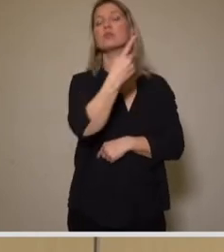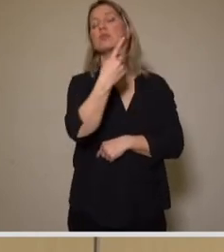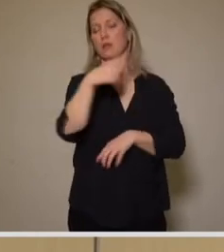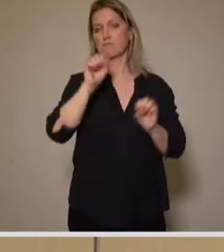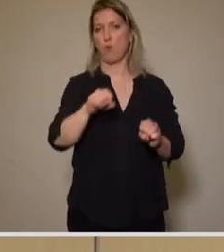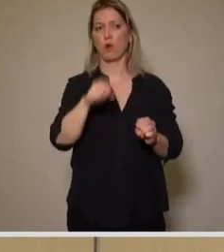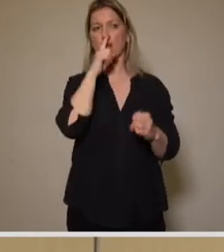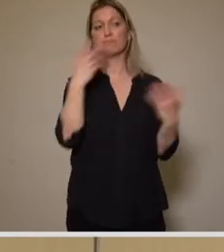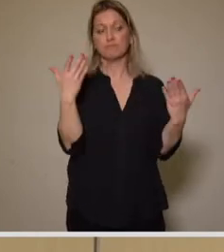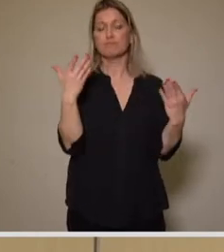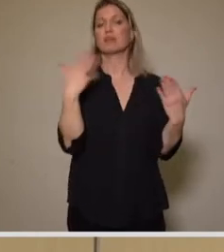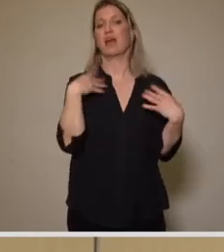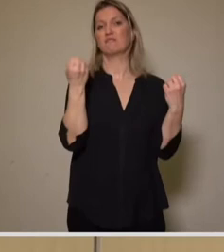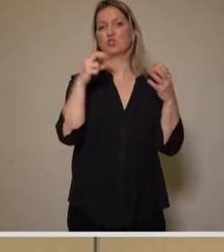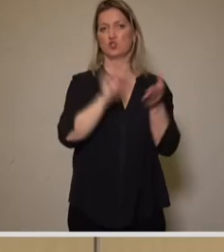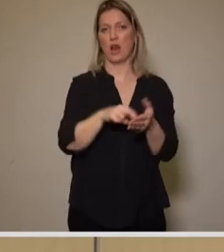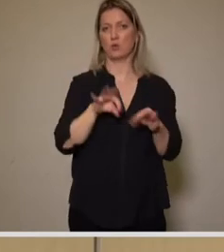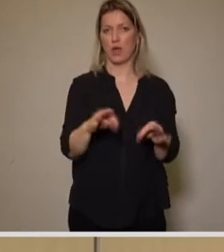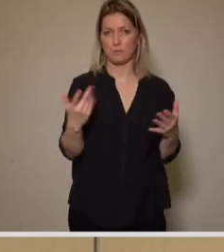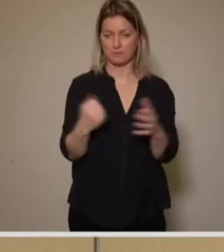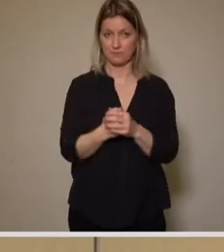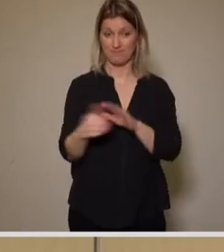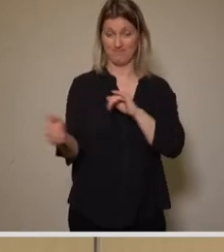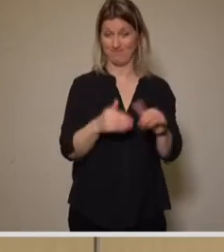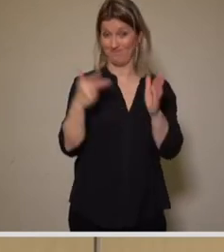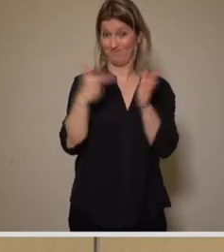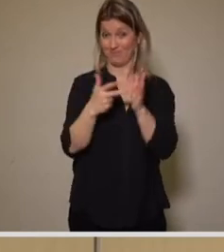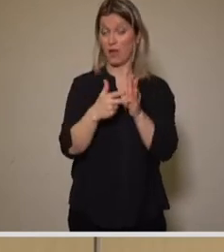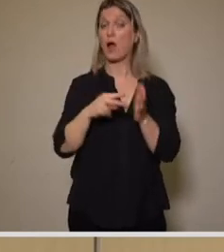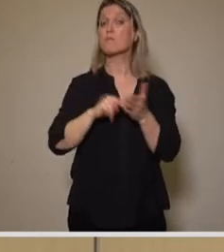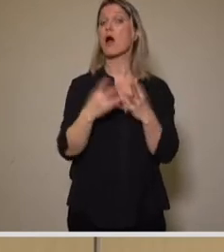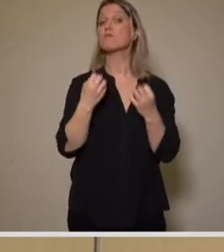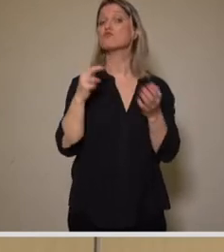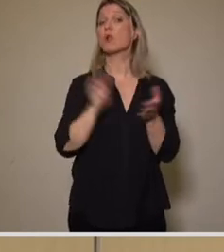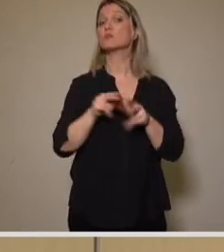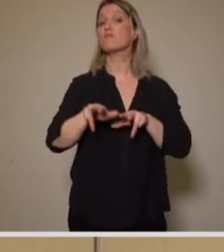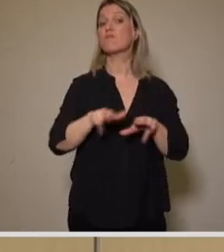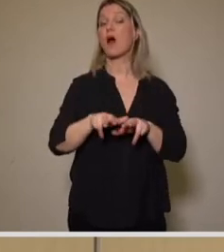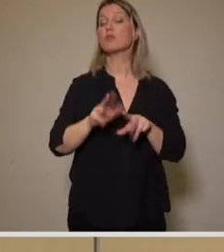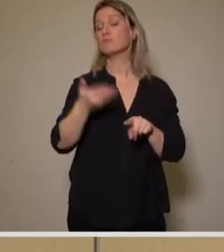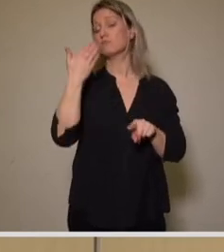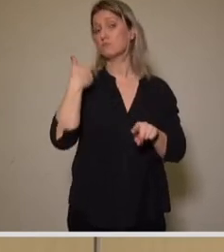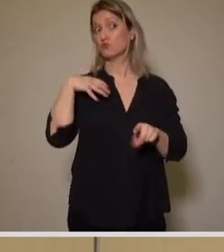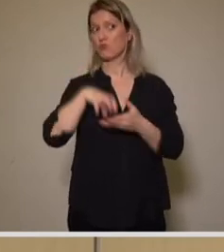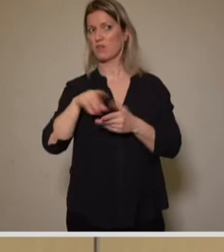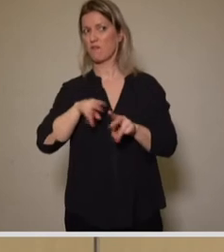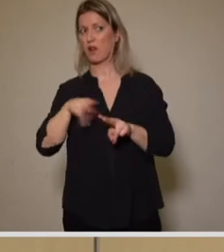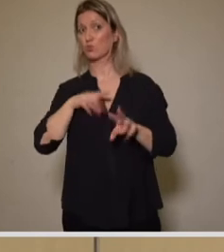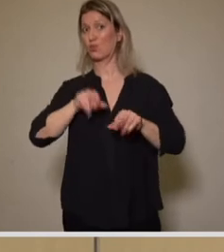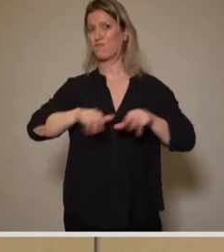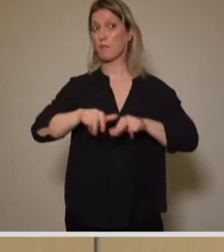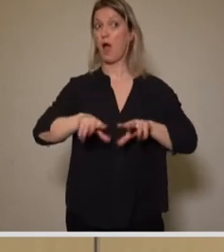haben wir uns drittens auf dieses Planfeststellungsverfahren sehr gut vorbereitet als Stadtverwaltung. Es ist noch nicht